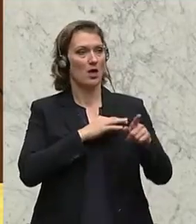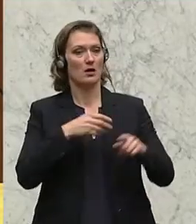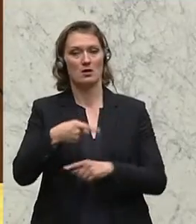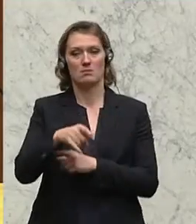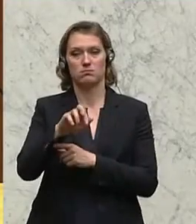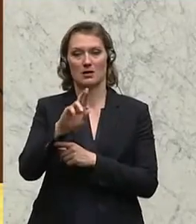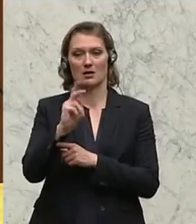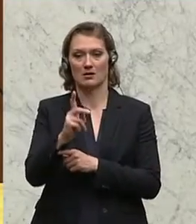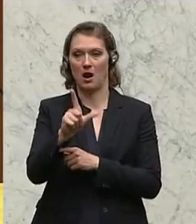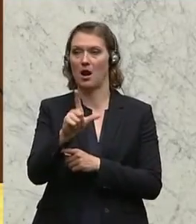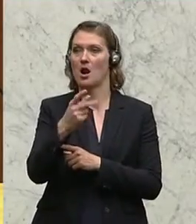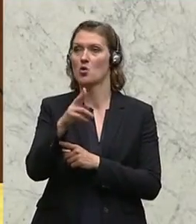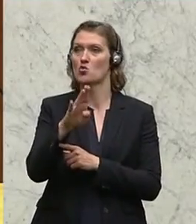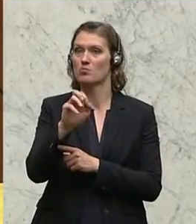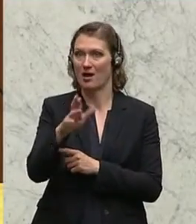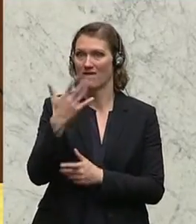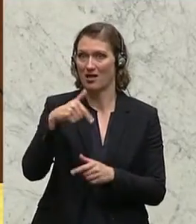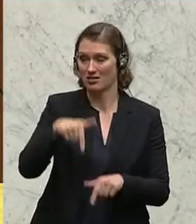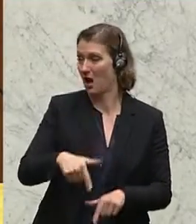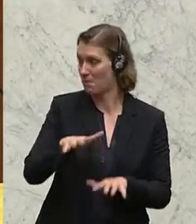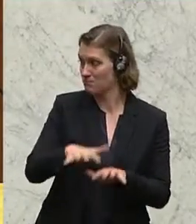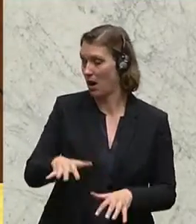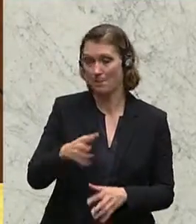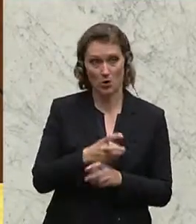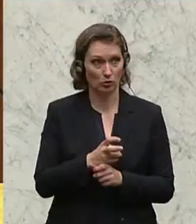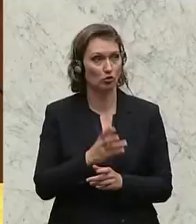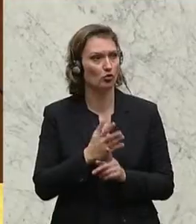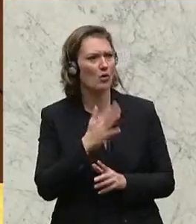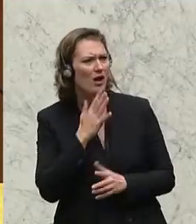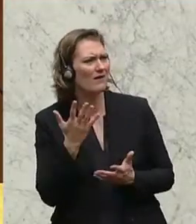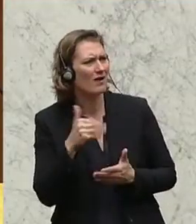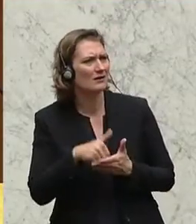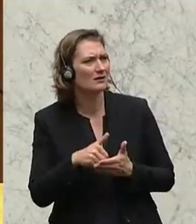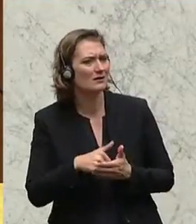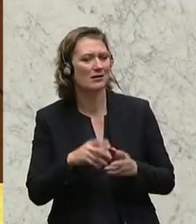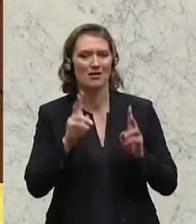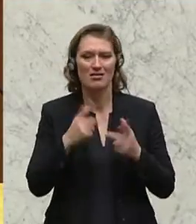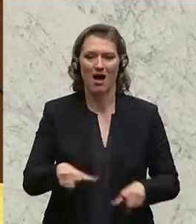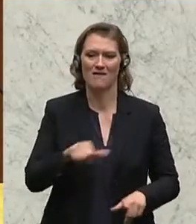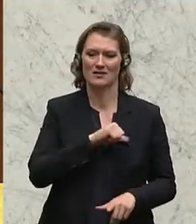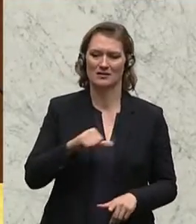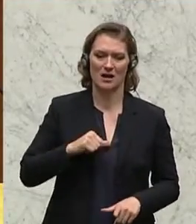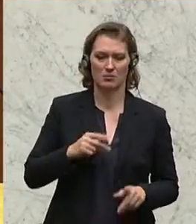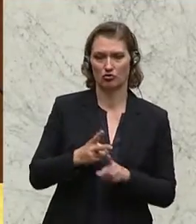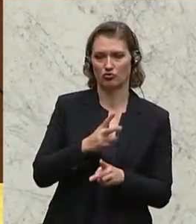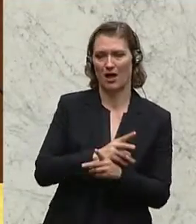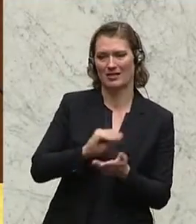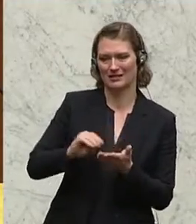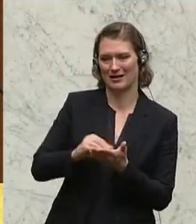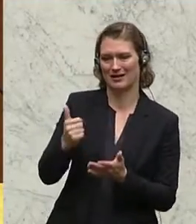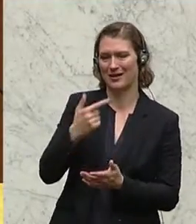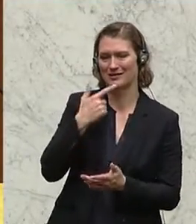auch dabei, auch im österreichischen Parlament und was hat der gesagt? Von Seiten der USA ist dieses Right to Regulate, was der Staatssekretär auch erwähnt hat,